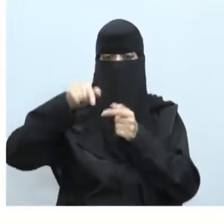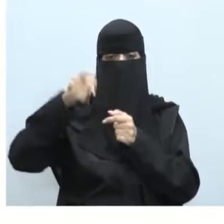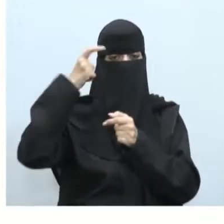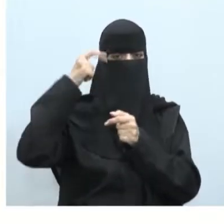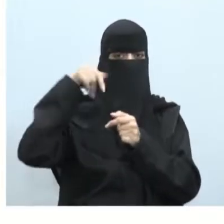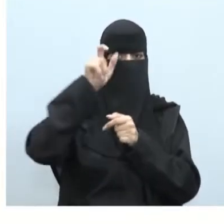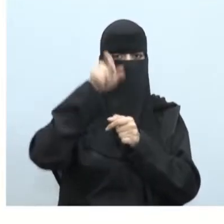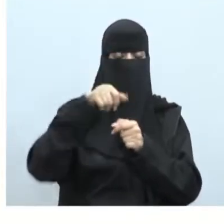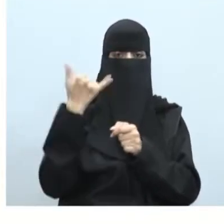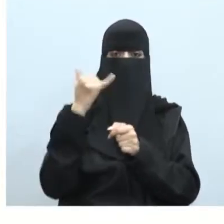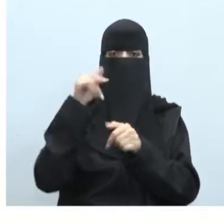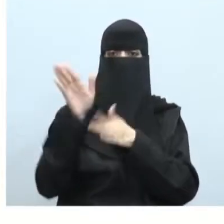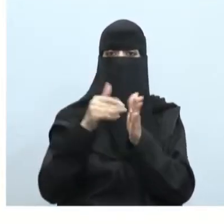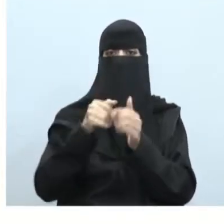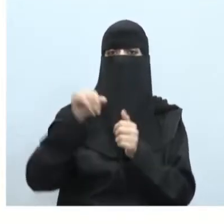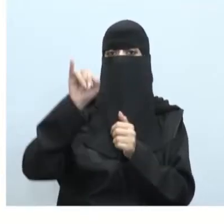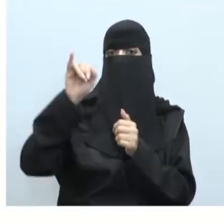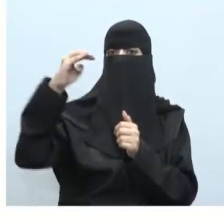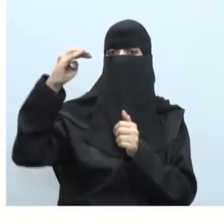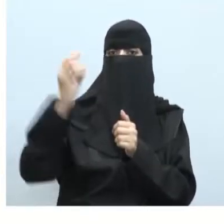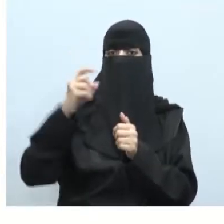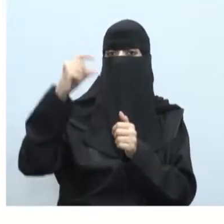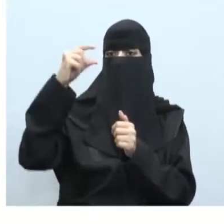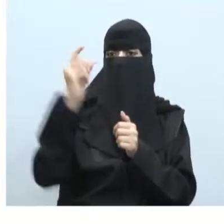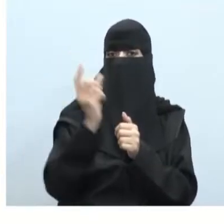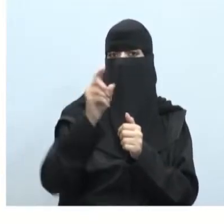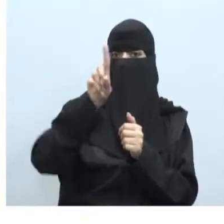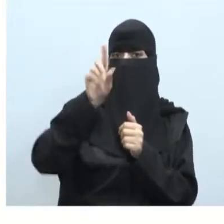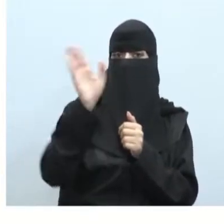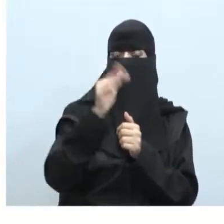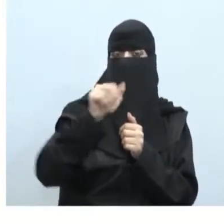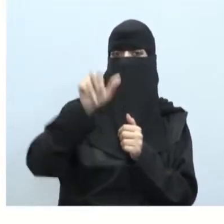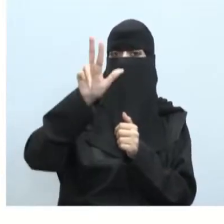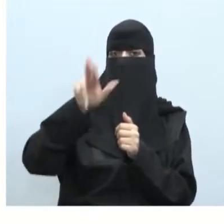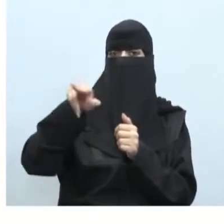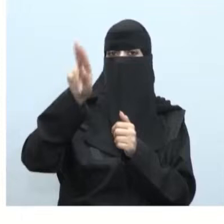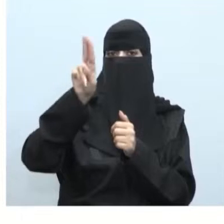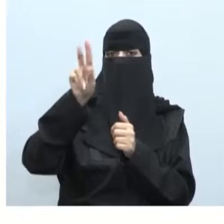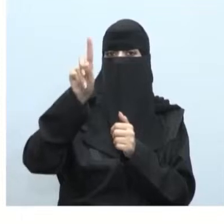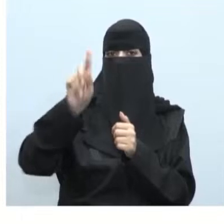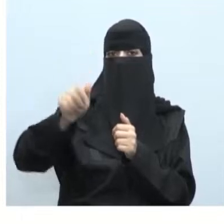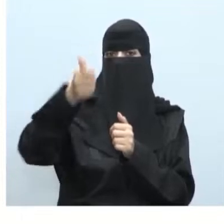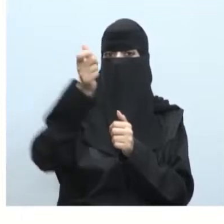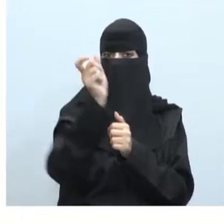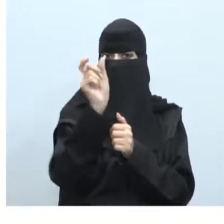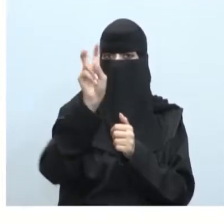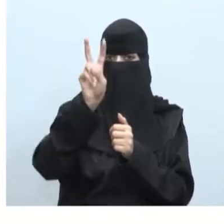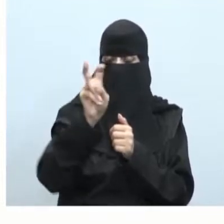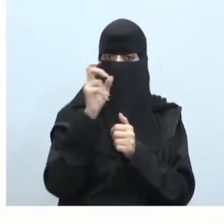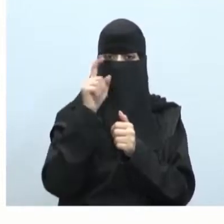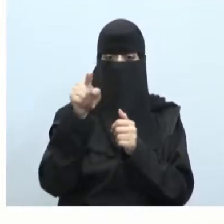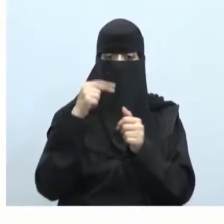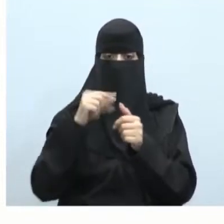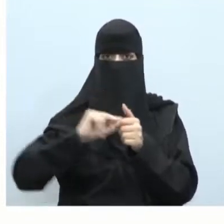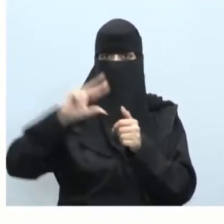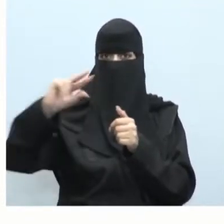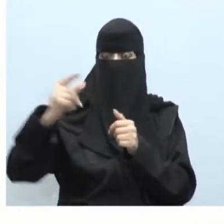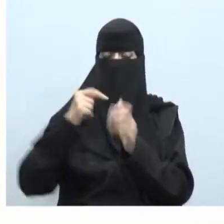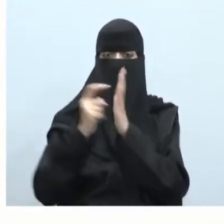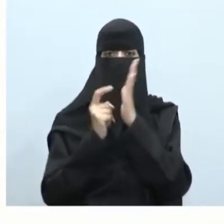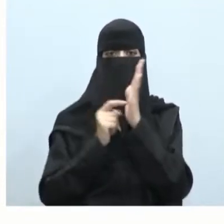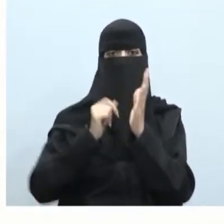بمجرات درب التبانة إذن مسماها مجرات درب التبانة التي يتبعها